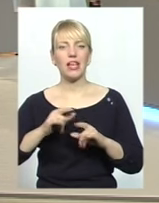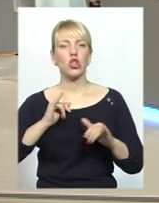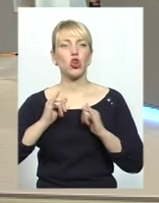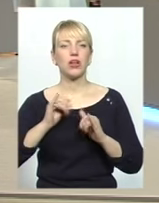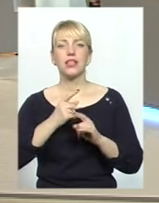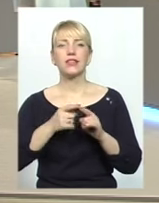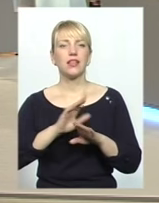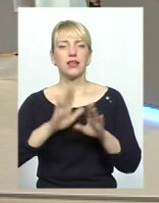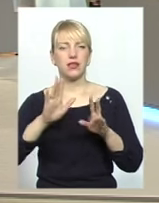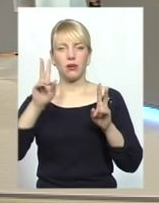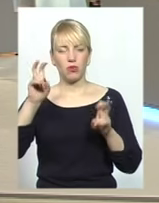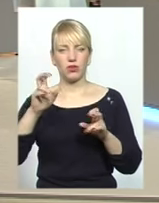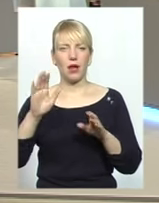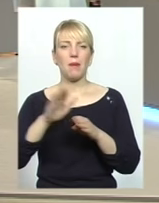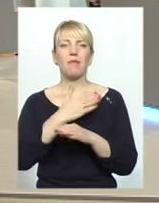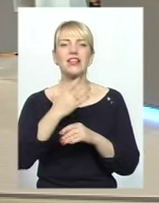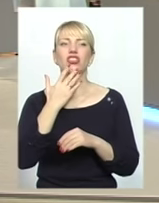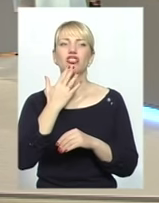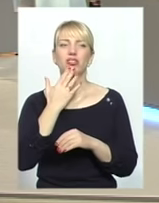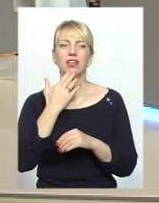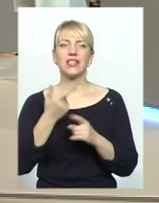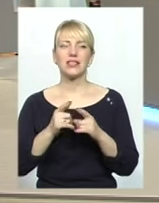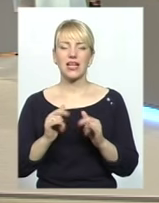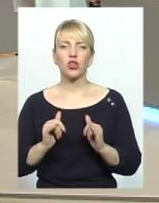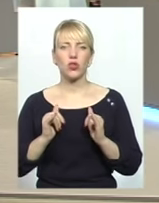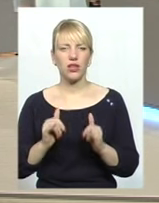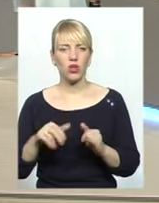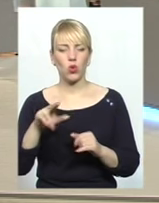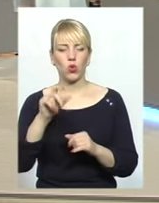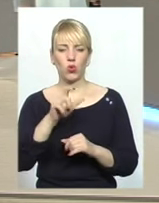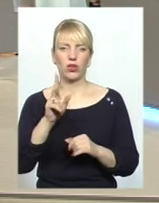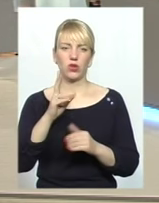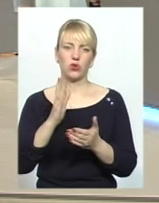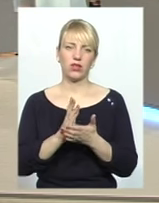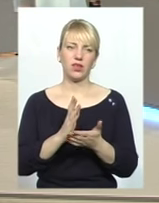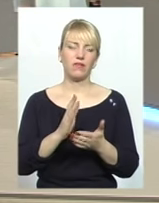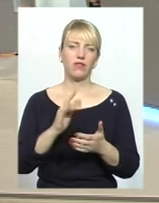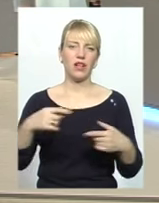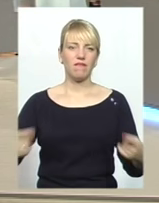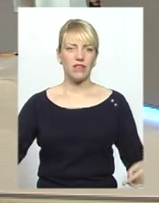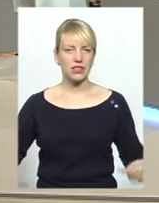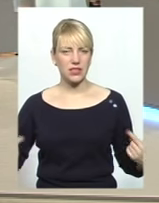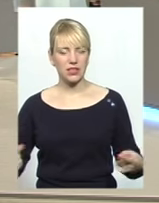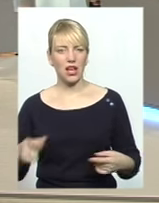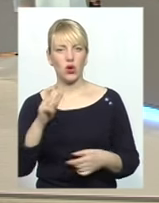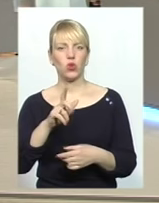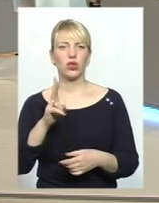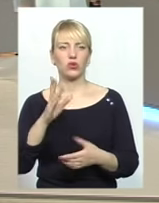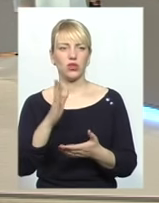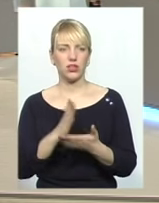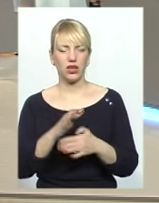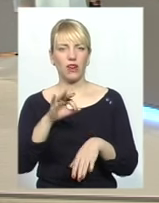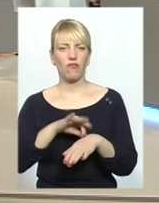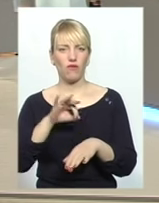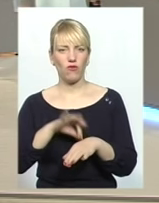поняття міжнаціональне. Це толерантність і до людей, які є сьогодні в візках. Це є толерантність до людей, які сьогодні є